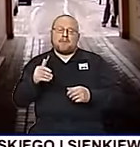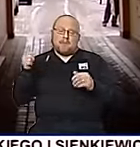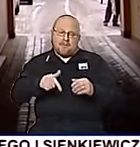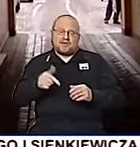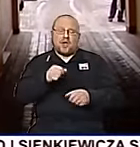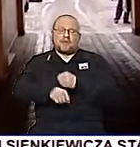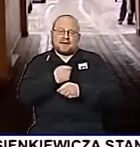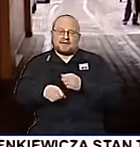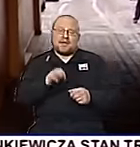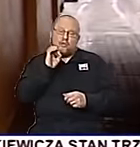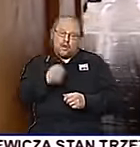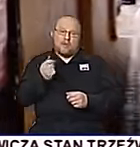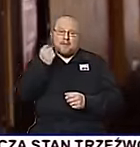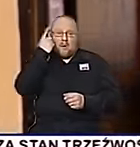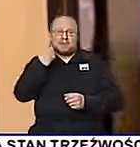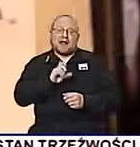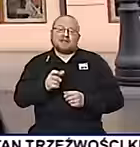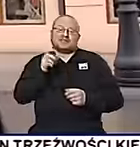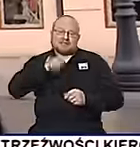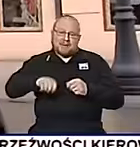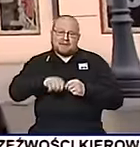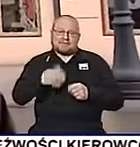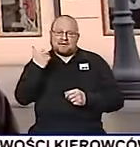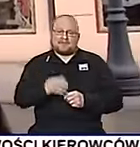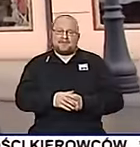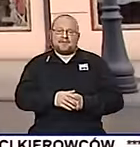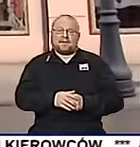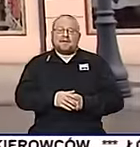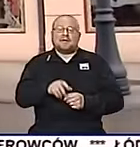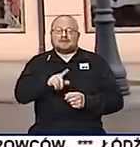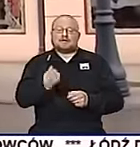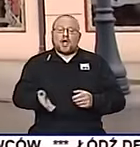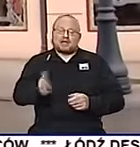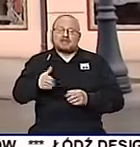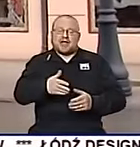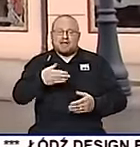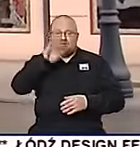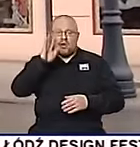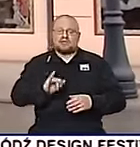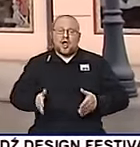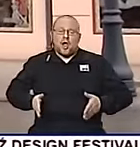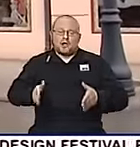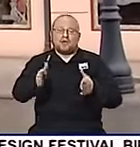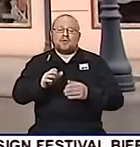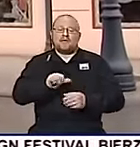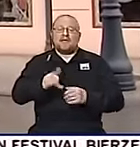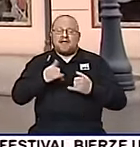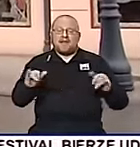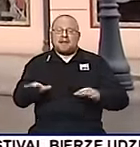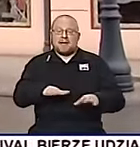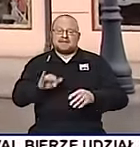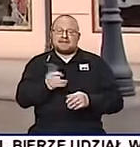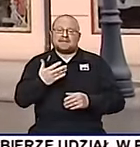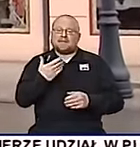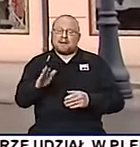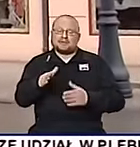to dobry pomysł, ale czy się sprawdzi, trudno mi powiedzieć. Ja uważam, to świetny pomysł, z odśnieżaniem w Łodzi, zwłaszcza takich chodników i innych miejsc, gdzie chodzą piesi,